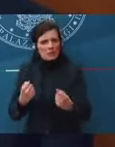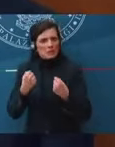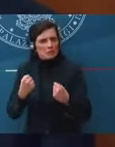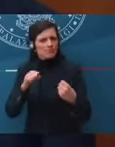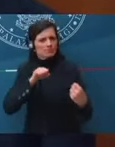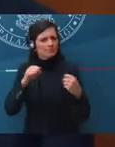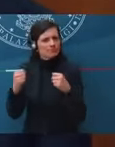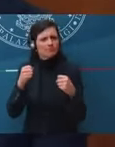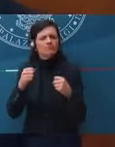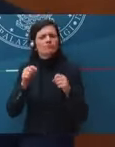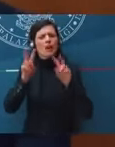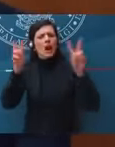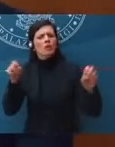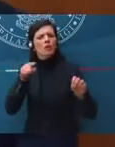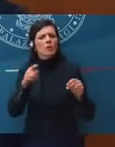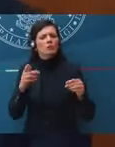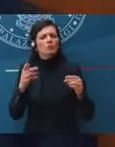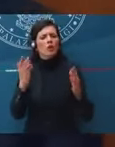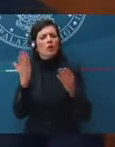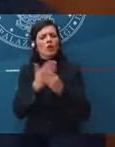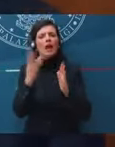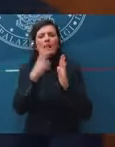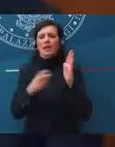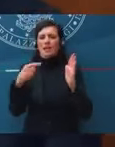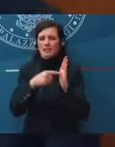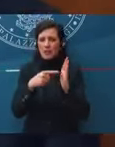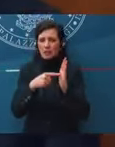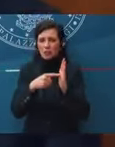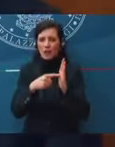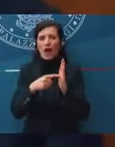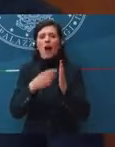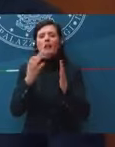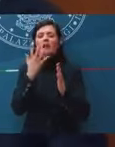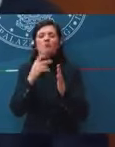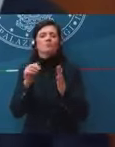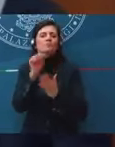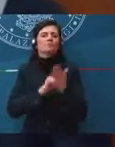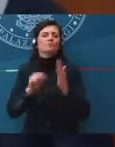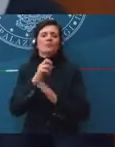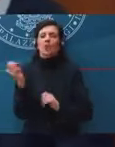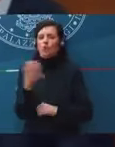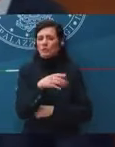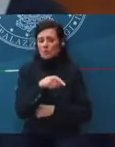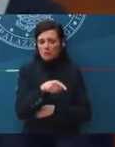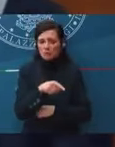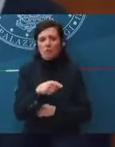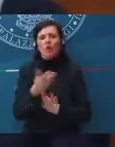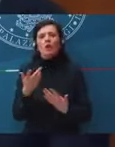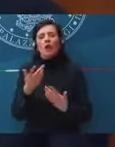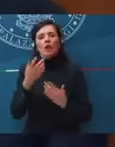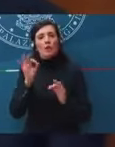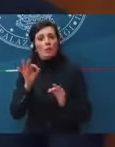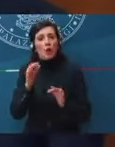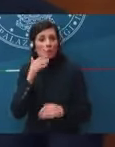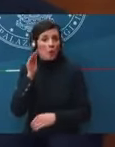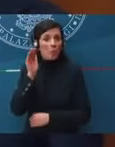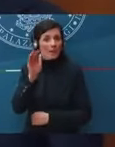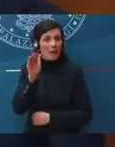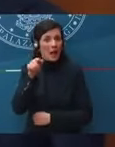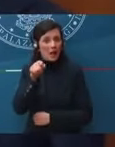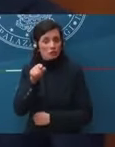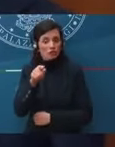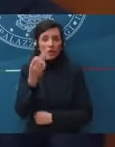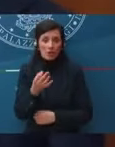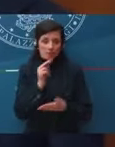sul caso delle cartelle esattoriali della rottamazione, addirittura al punto di minacciare, così è stato scritto,